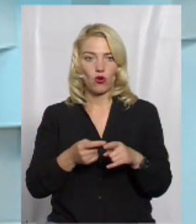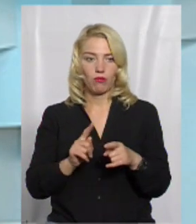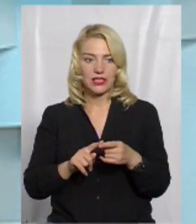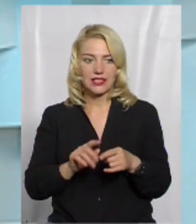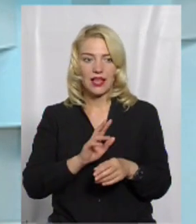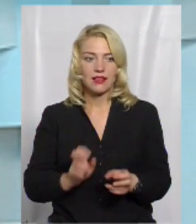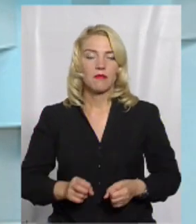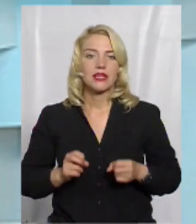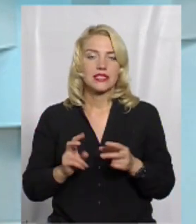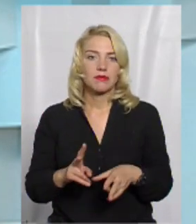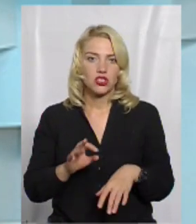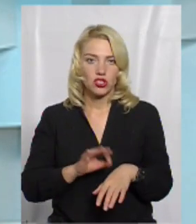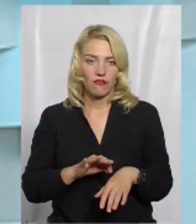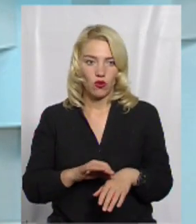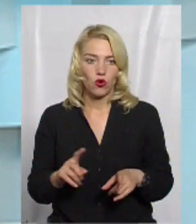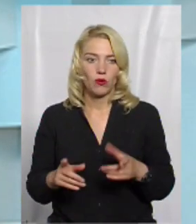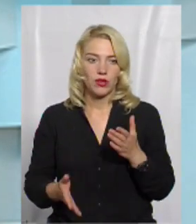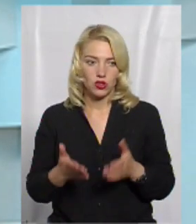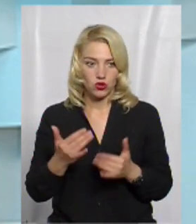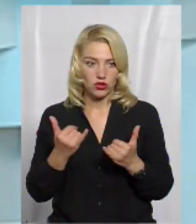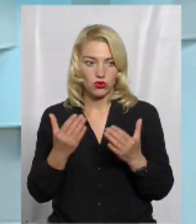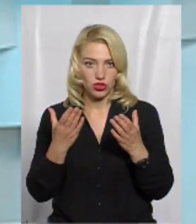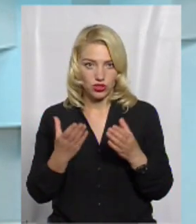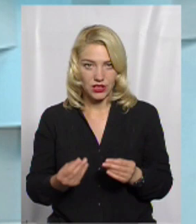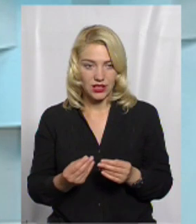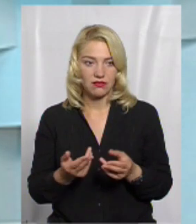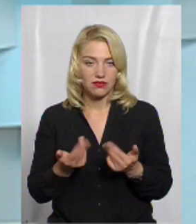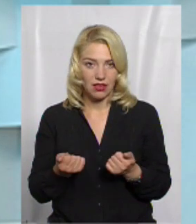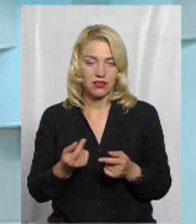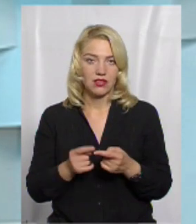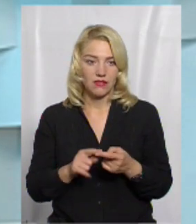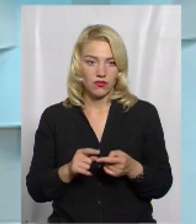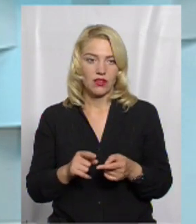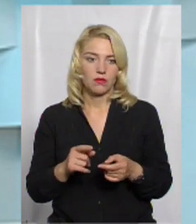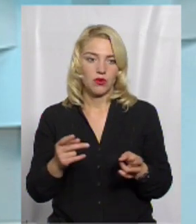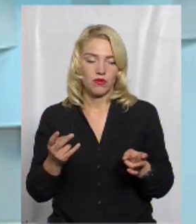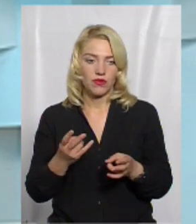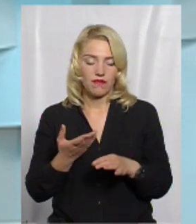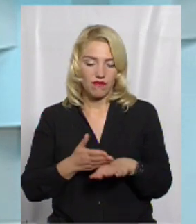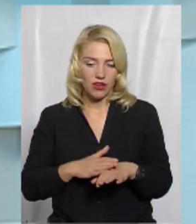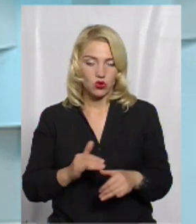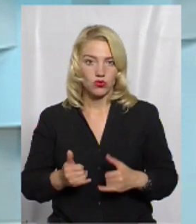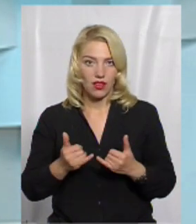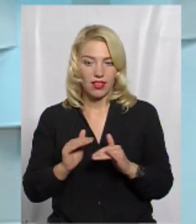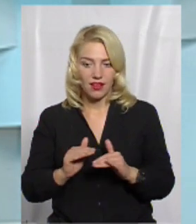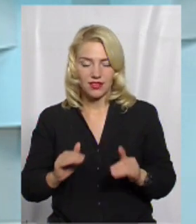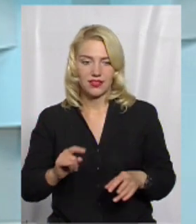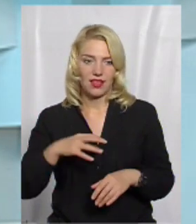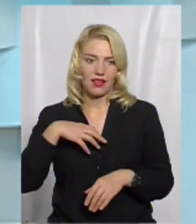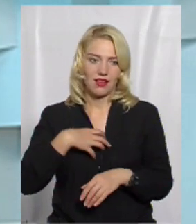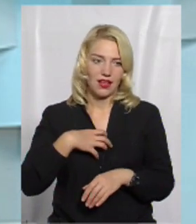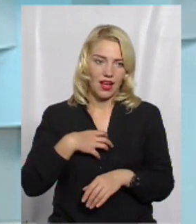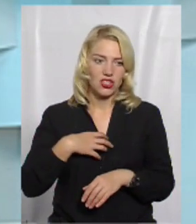досить небезпечні хвороби. Якщо кір на сьогоднішній день, так, воно протікає важко для дітей. Це і